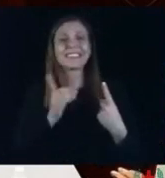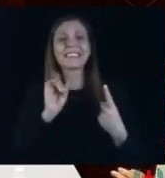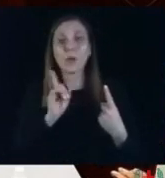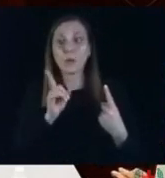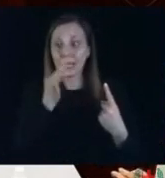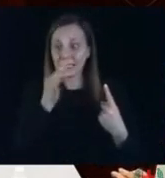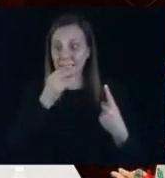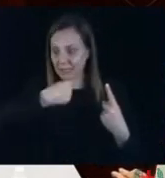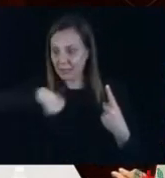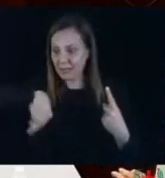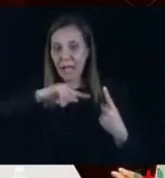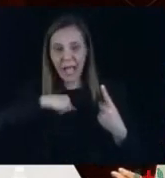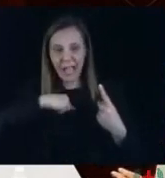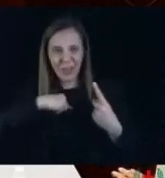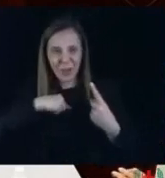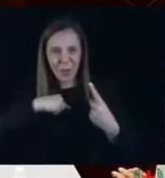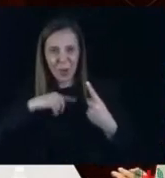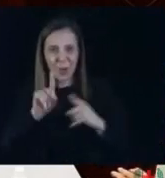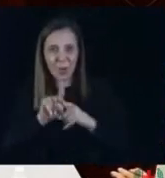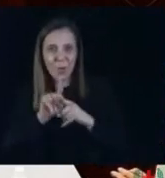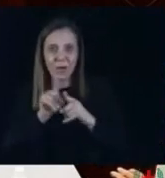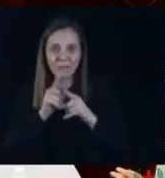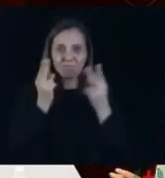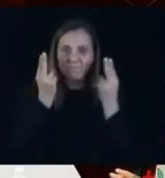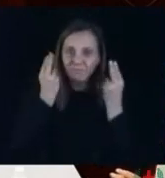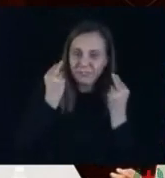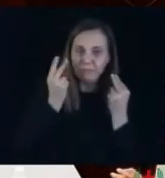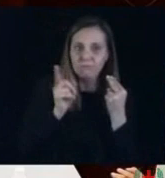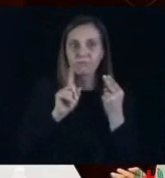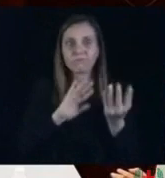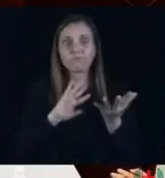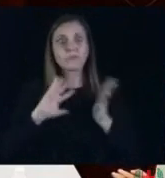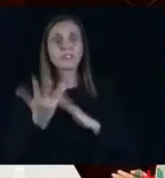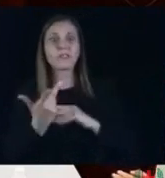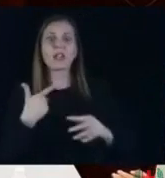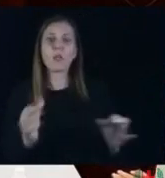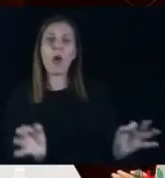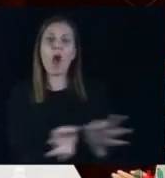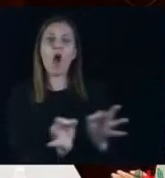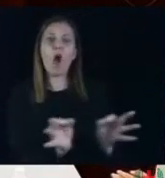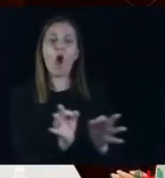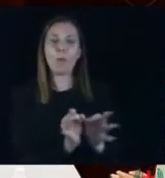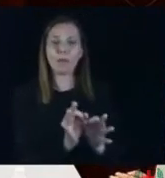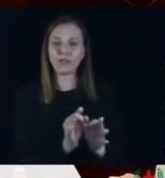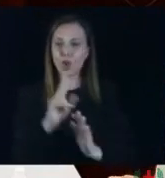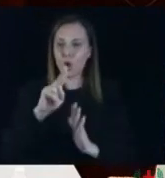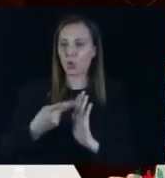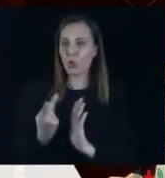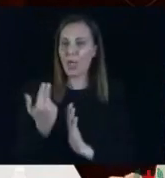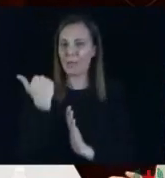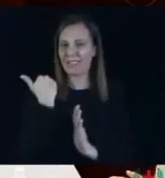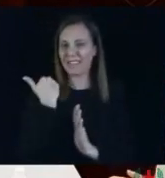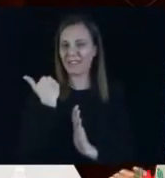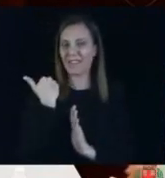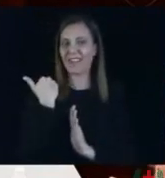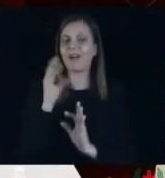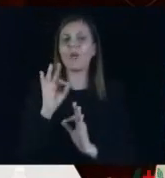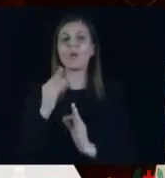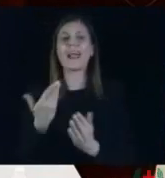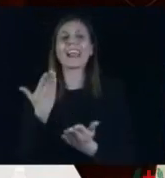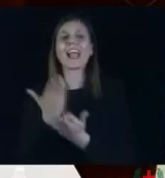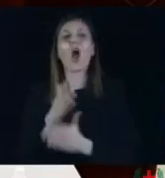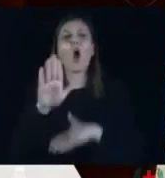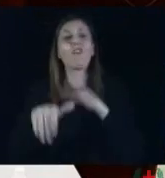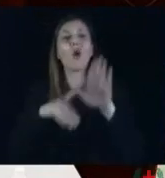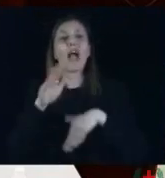vittime incomplici. Allora, stato presentato due mesi fa, circa due mesi fa, una richiesta di convocazione del Consiglio